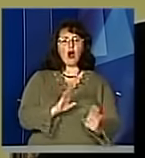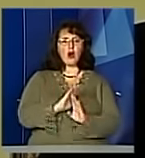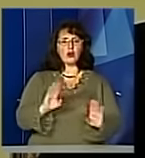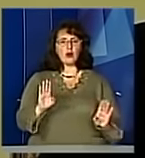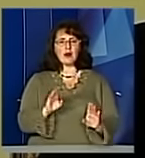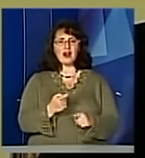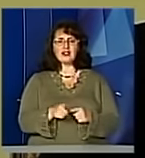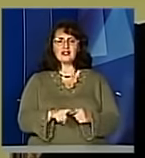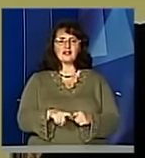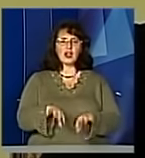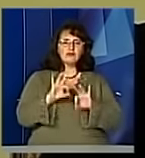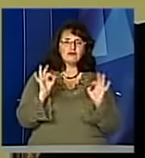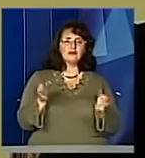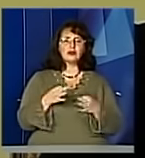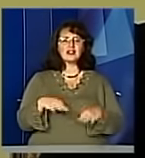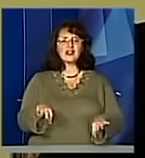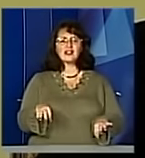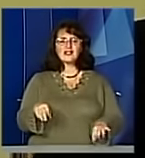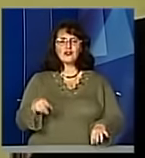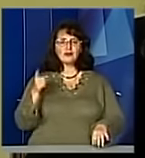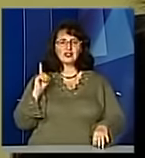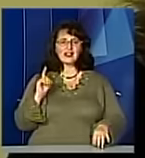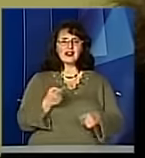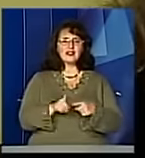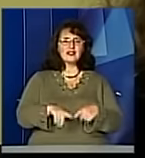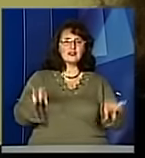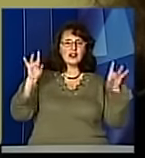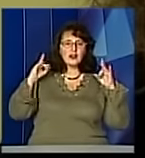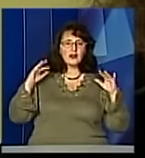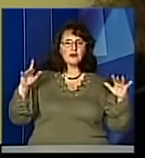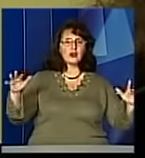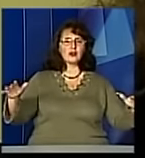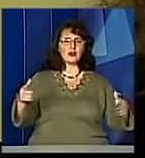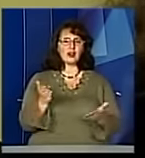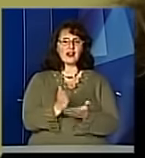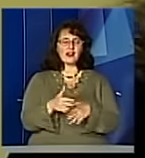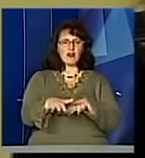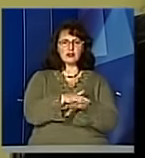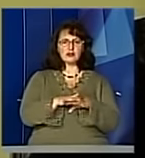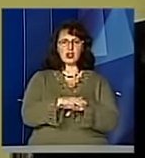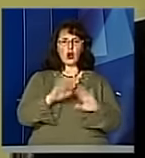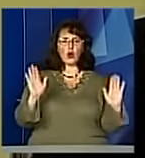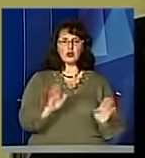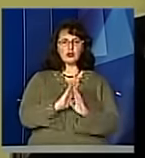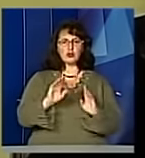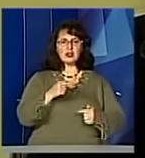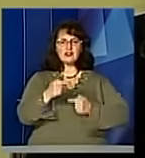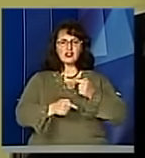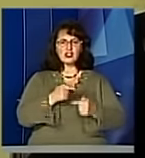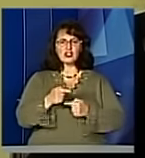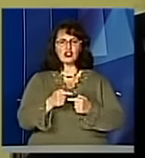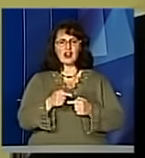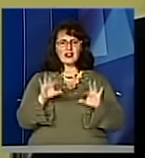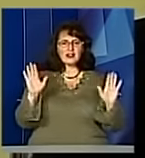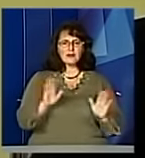класичного мистецтва. Тобто ця мелодика, яка йде із народної пісні, яка війшла через міську пісню, через